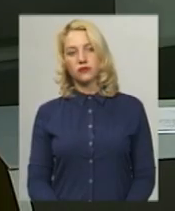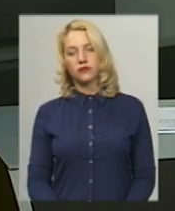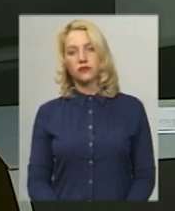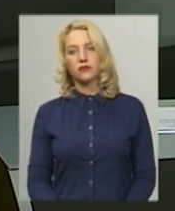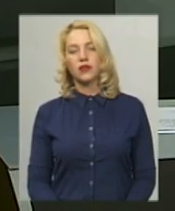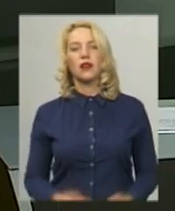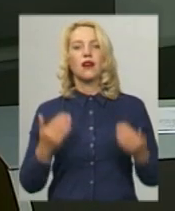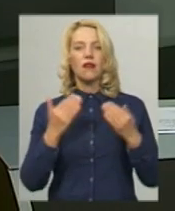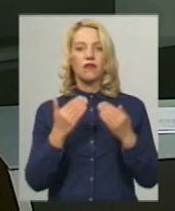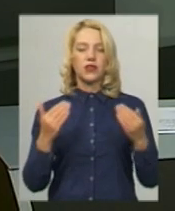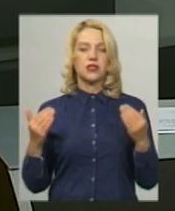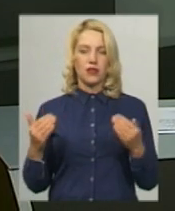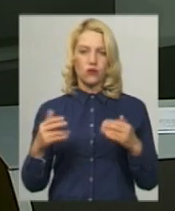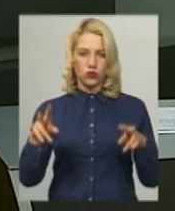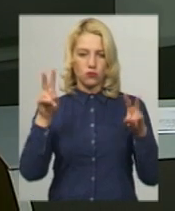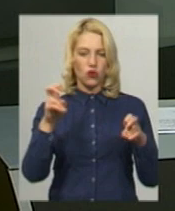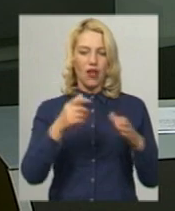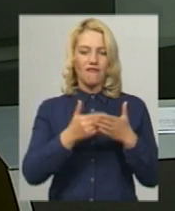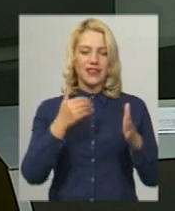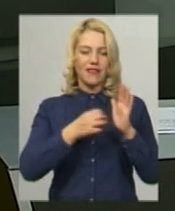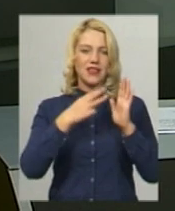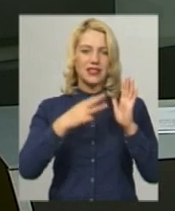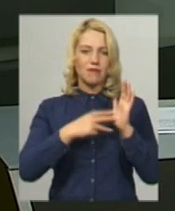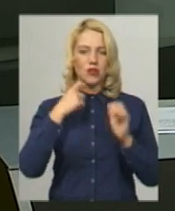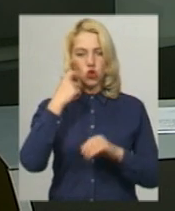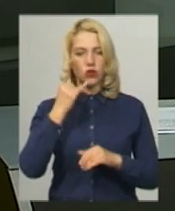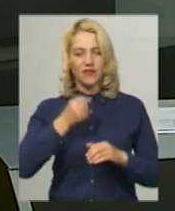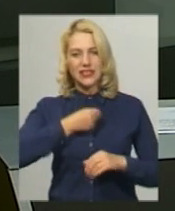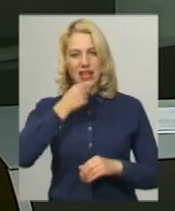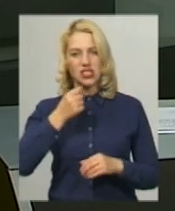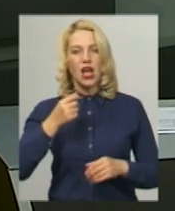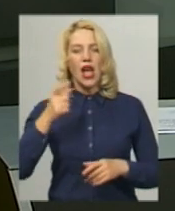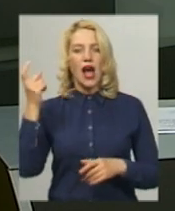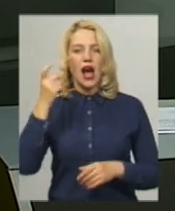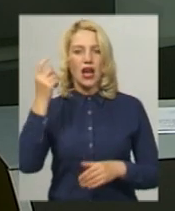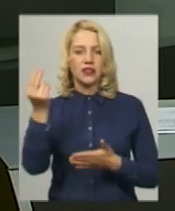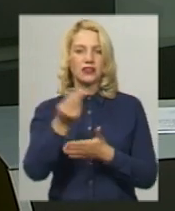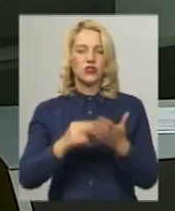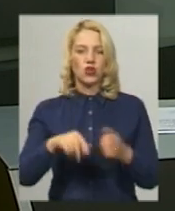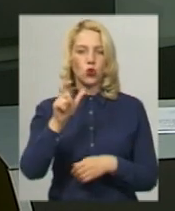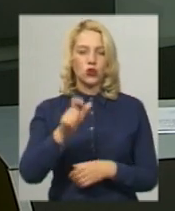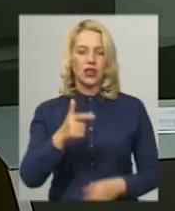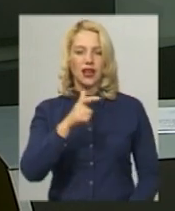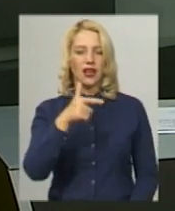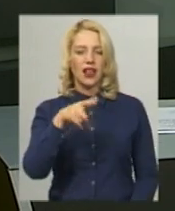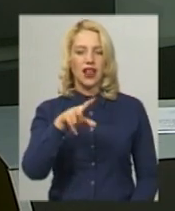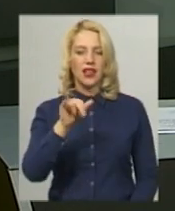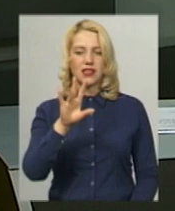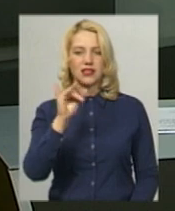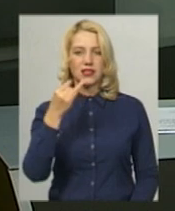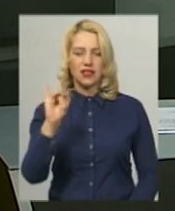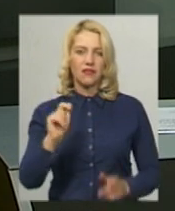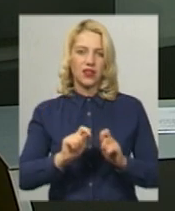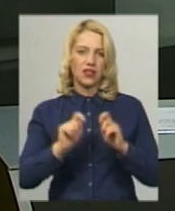Виставку з позначкою від 18 років та старше харківського художника Арсенія Глинського «Дотик» відкривають у